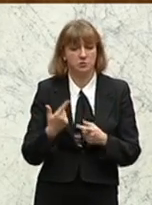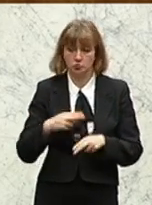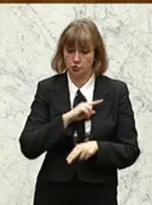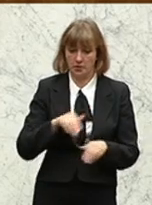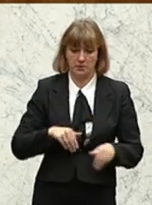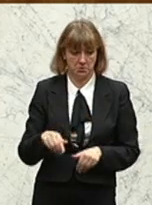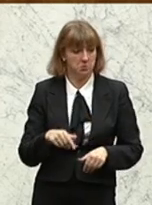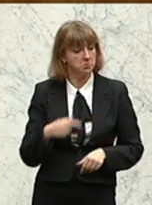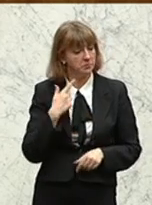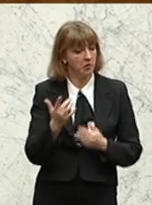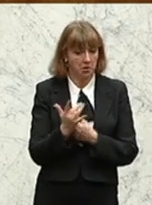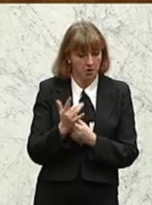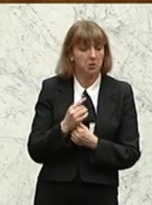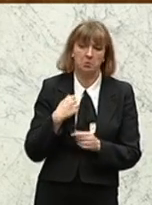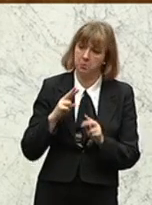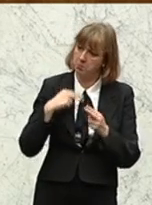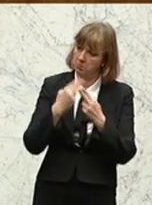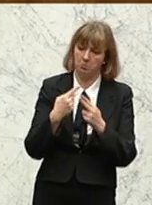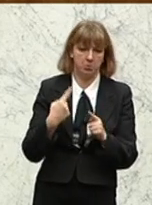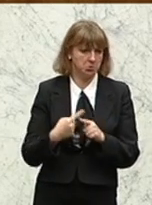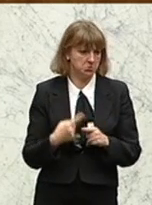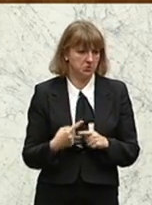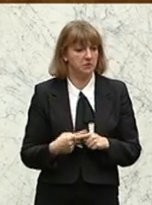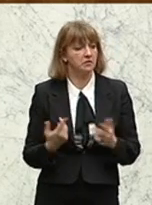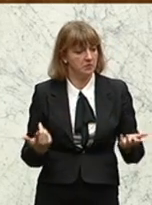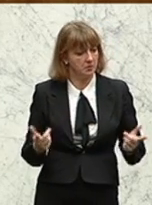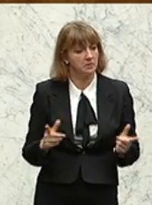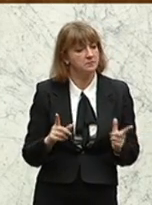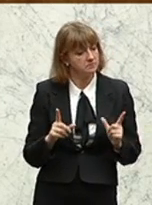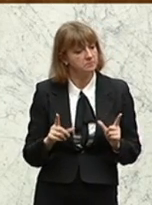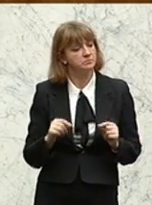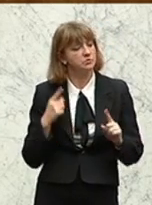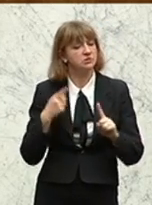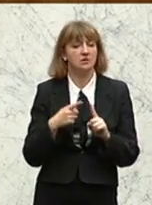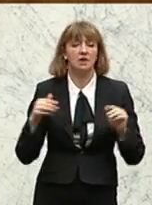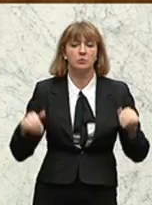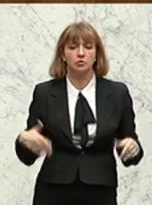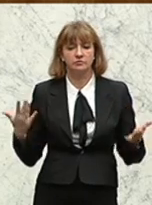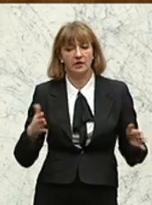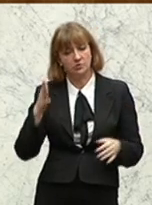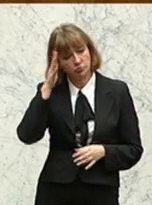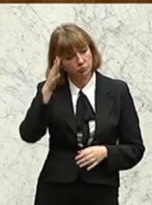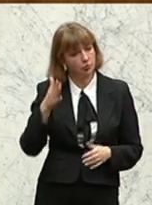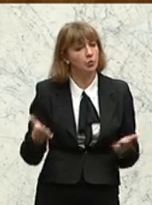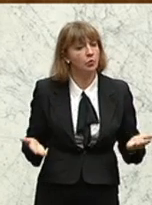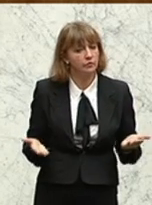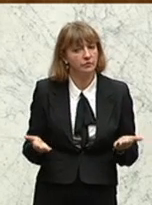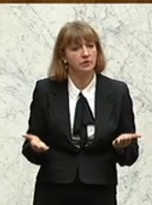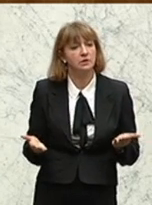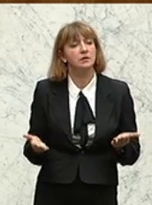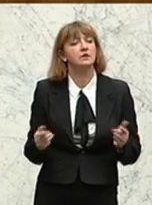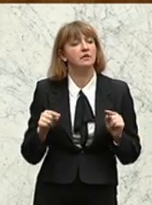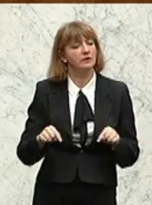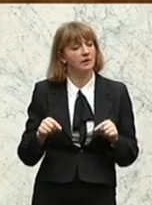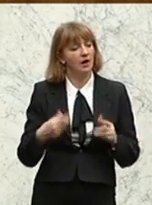hat hier auf die Kritik positiv reagiert, was Beiträge betroffen hat. Ziel muss es sein, in Zukunft, meine sehr geehrten Damen und Herren,